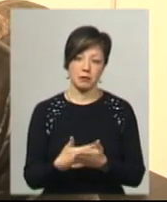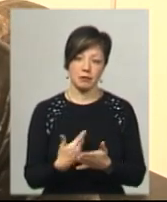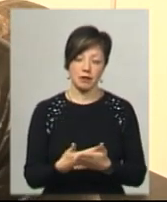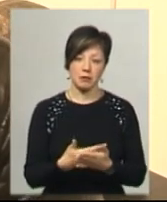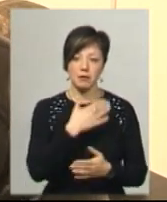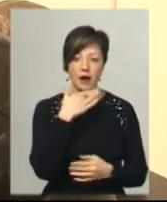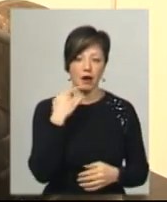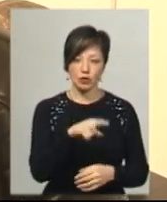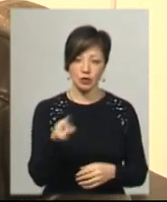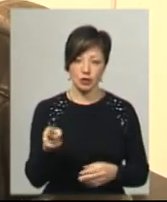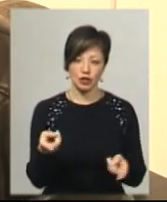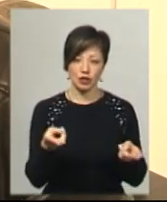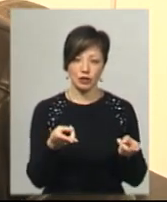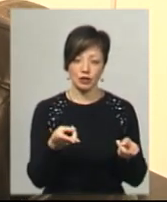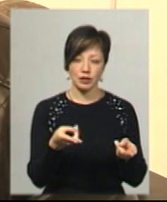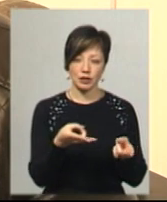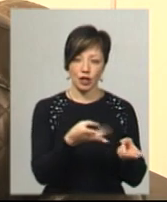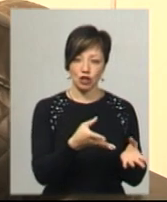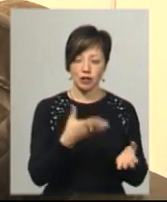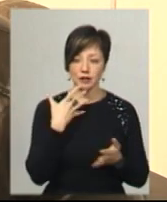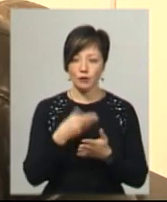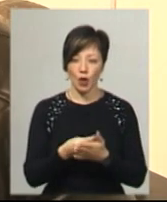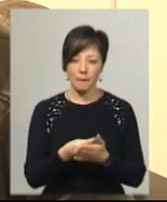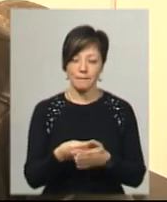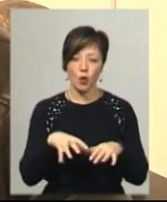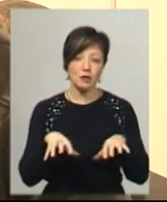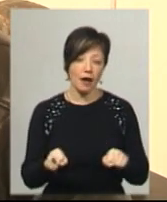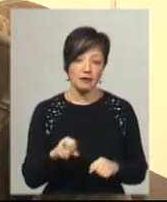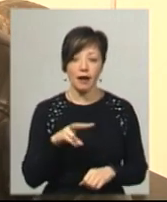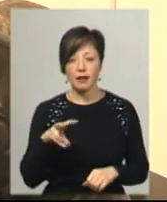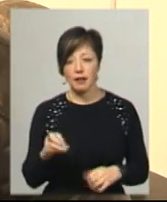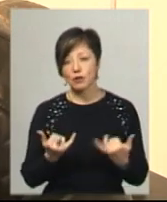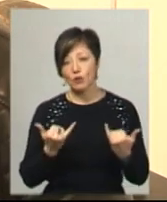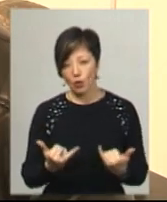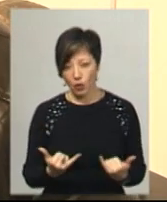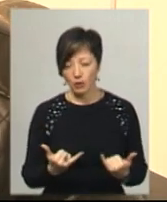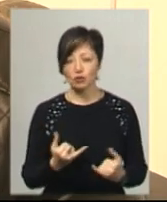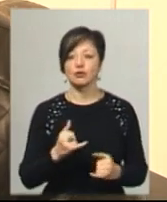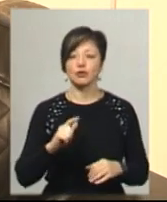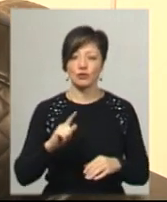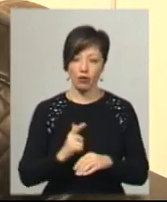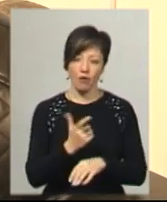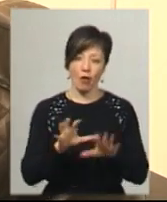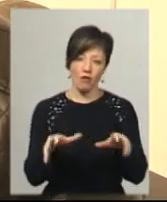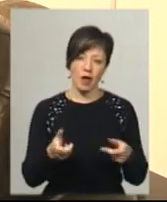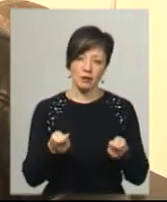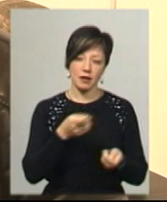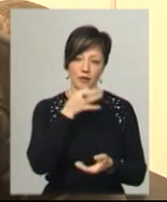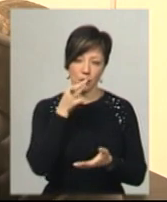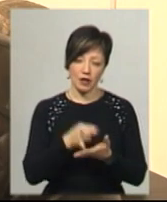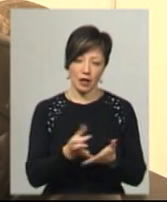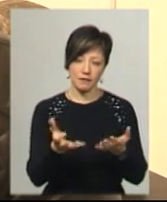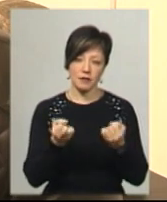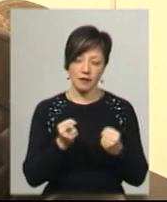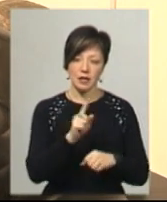багато з них залишили б свої посади, але сьогодні черговий голова адміністрації взяв відповідальність